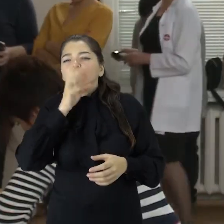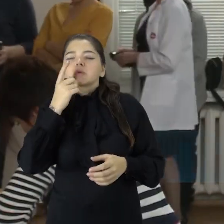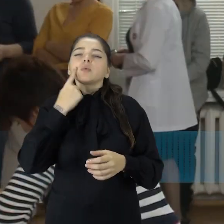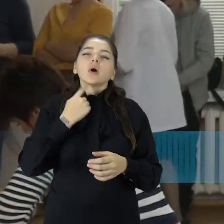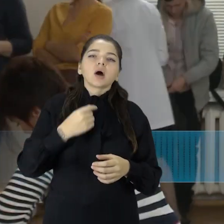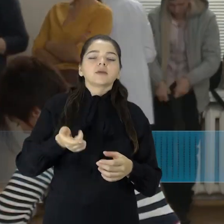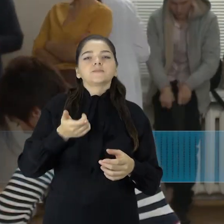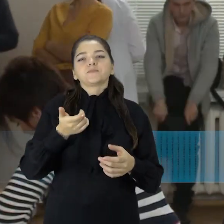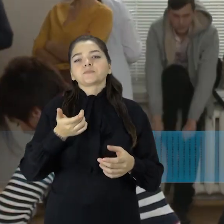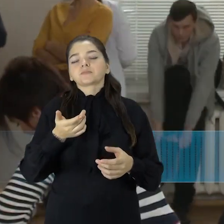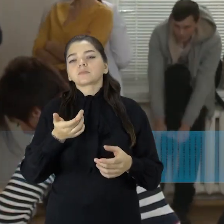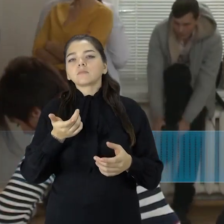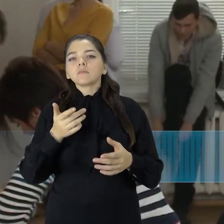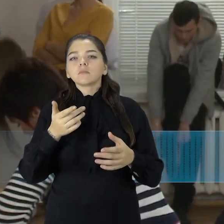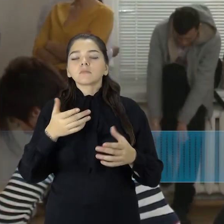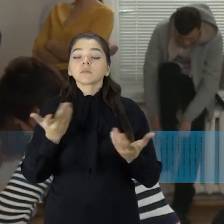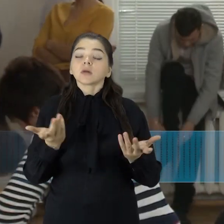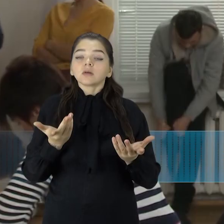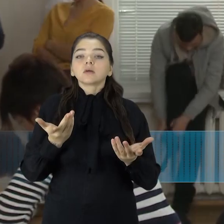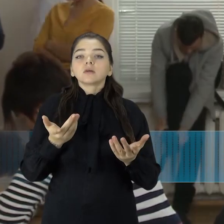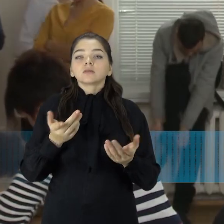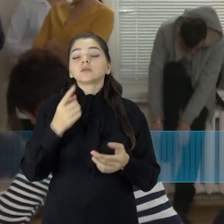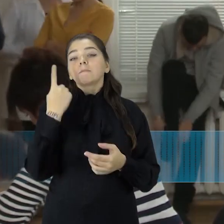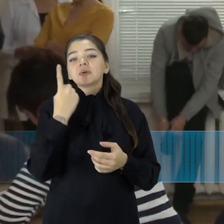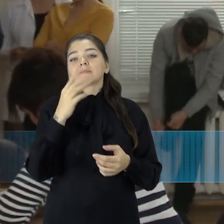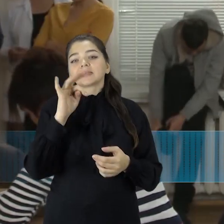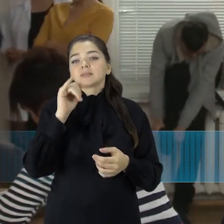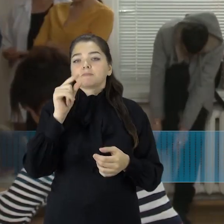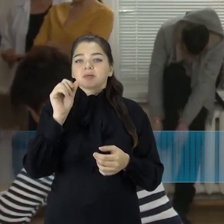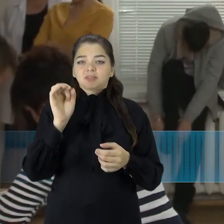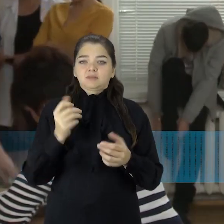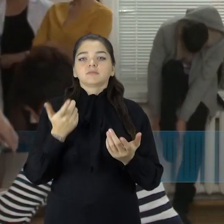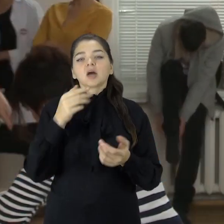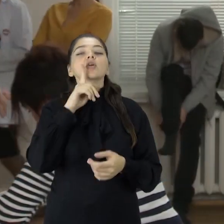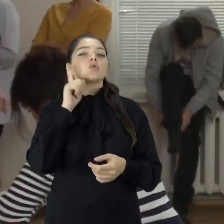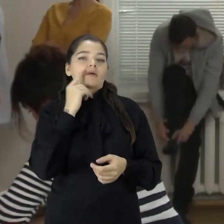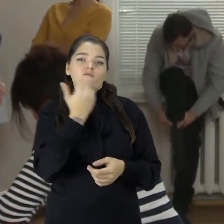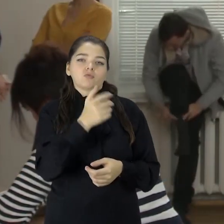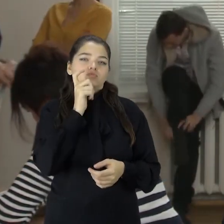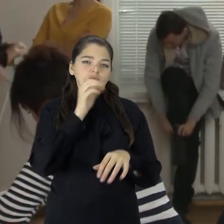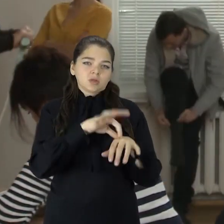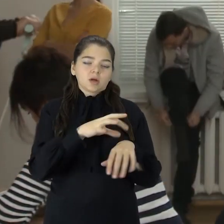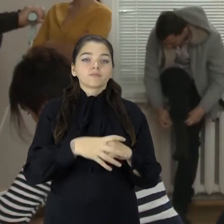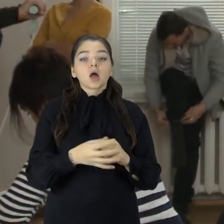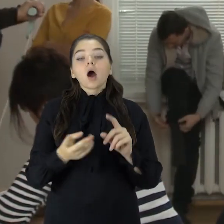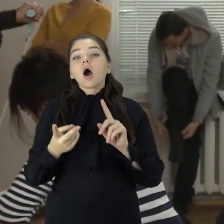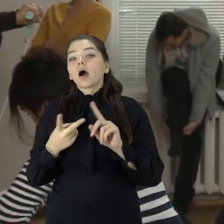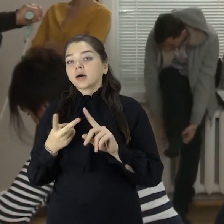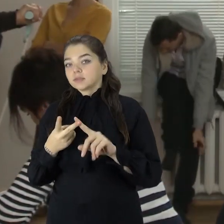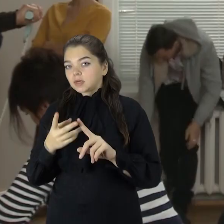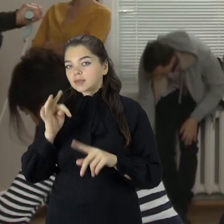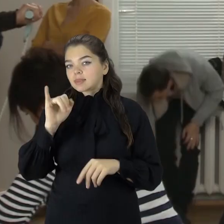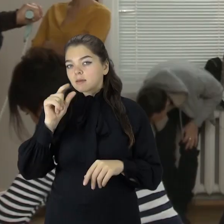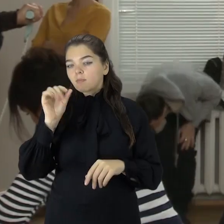dažna šlapinimas, svorio mažėjimas. Tai, na, dažniausiai tai būna pirmo tipo diabetas, jaunų žmonių lyga.